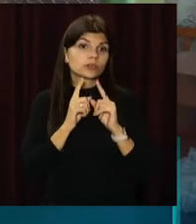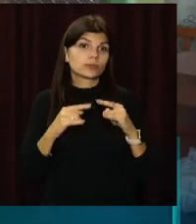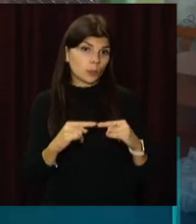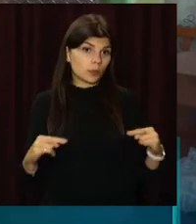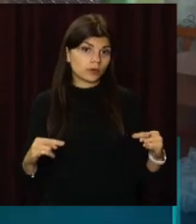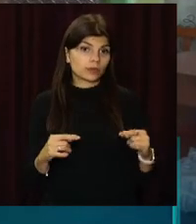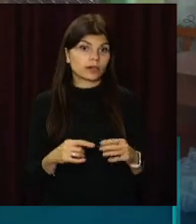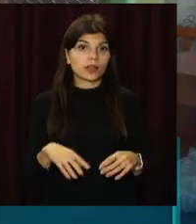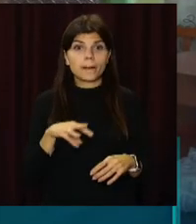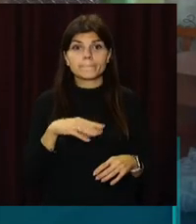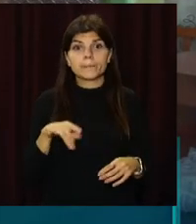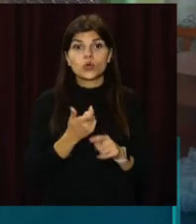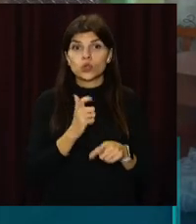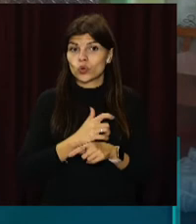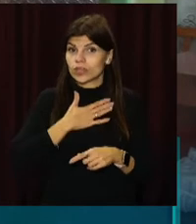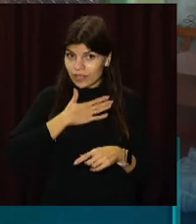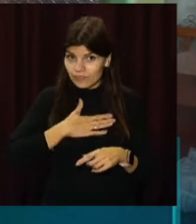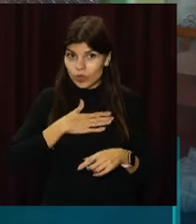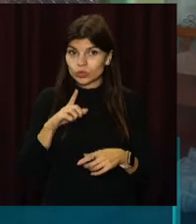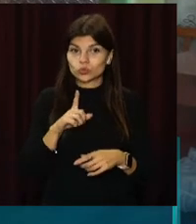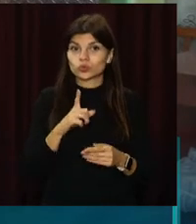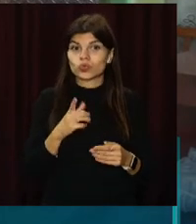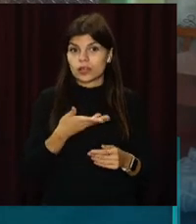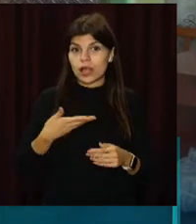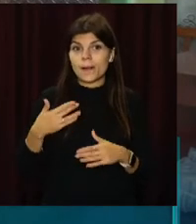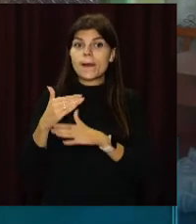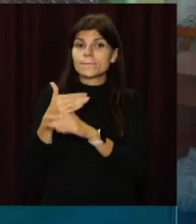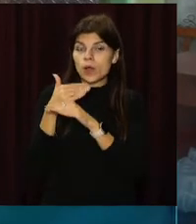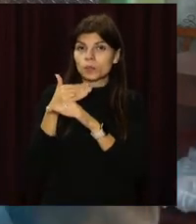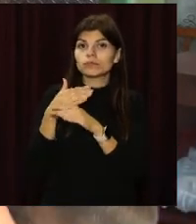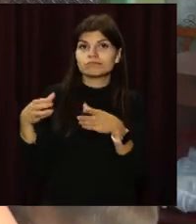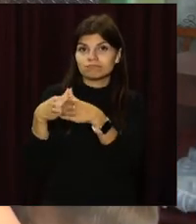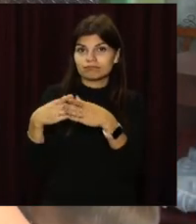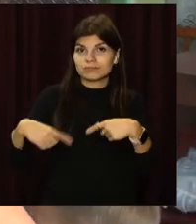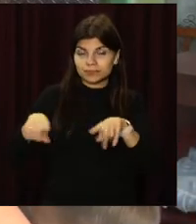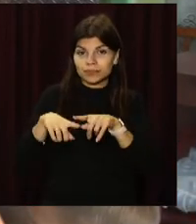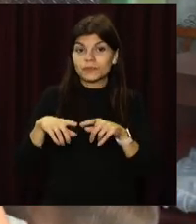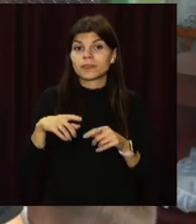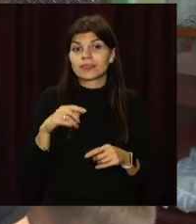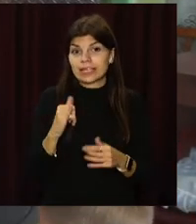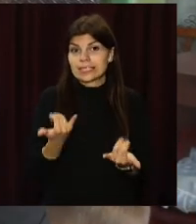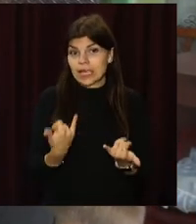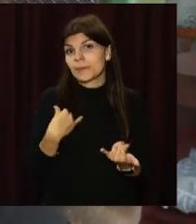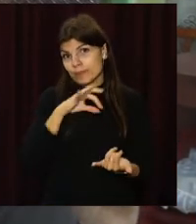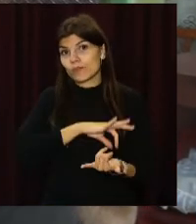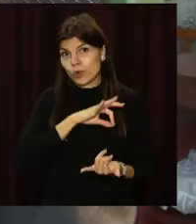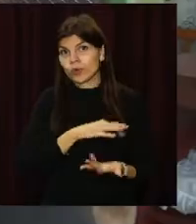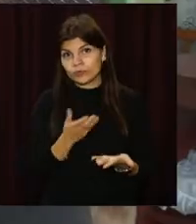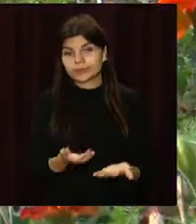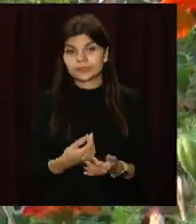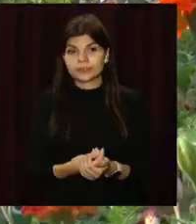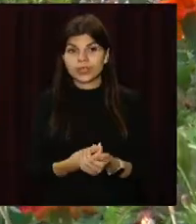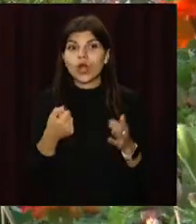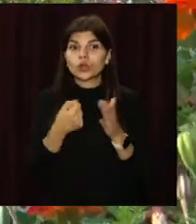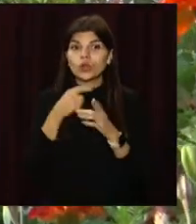парти. Ми дуже задоволені, що нам допомогла громада. І зараз ми користуємося ними.